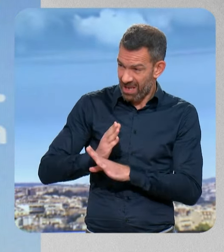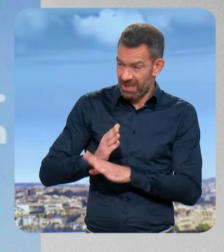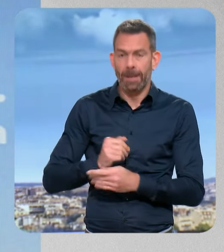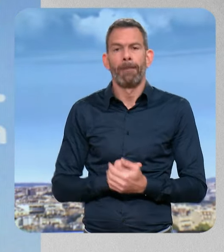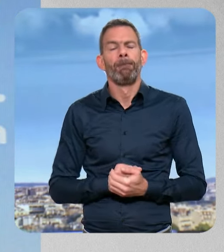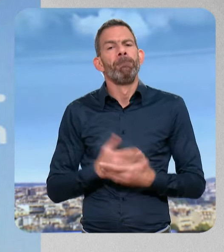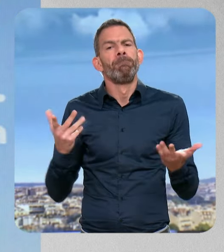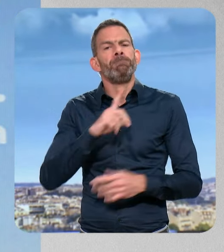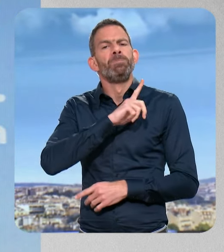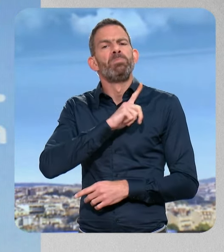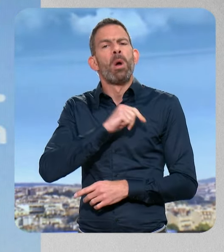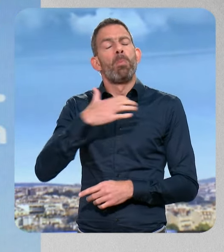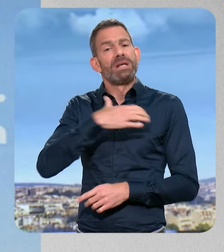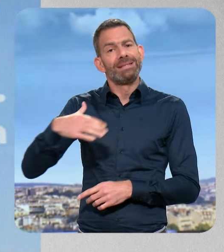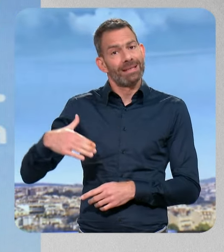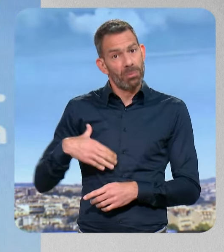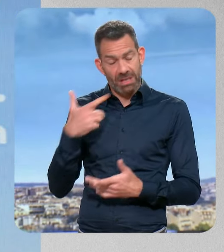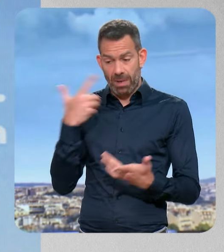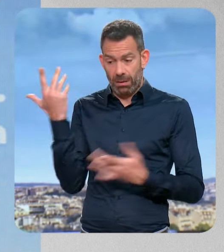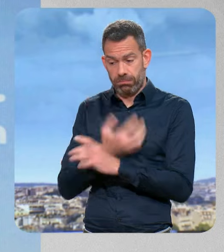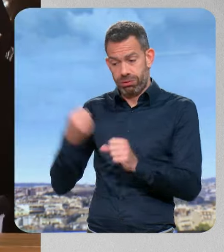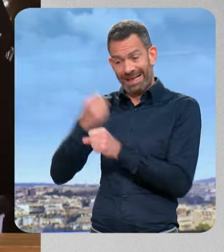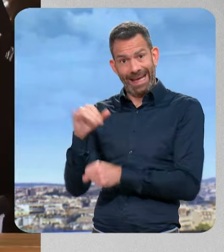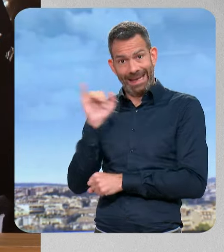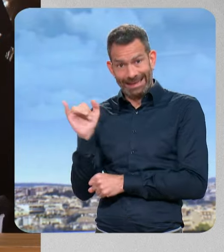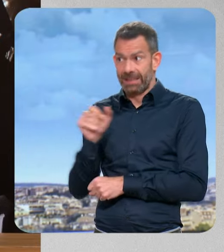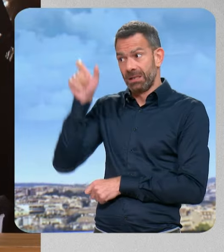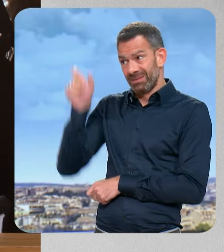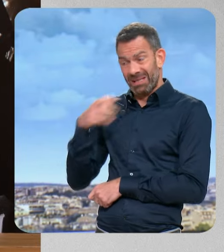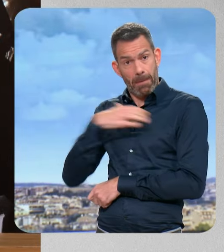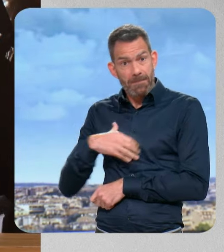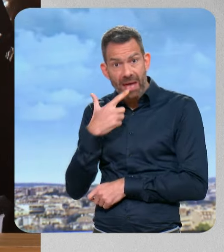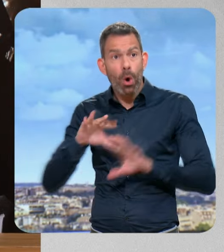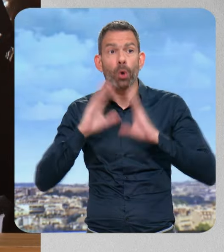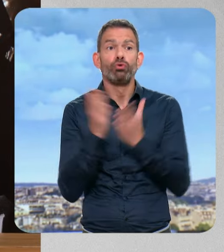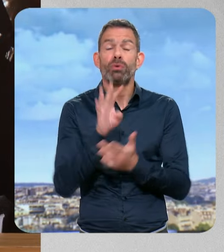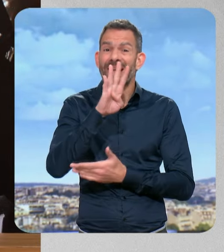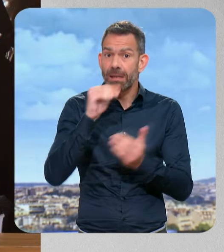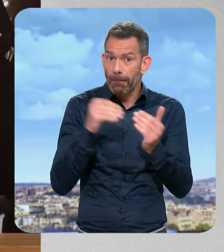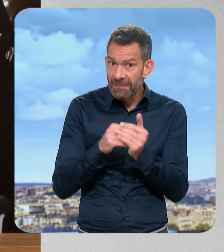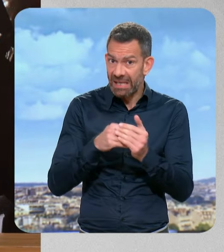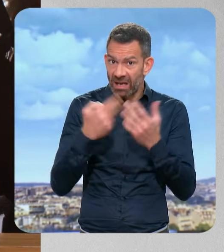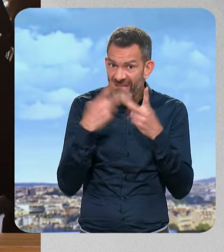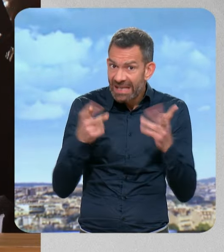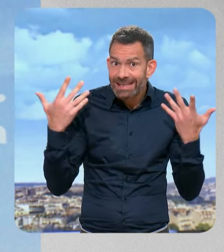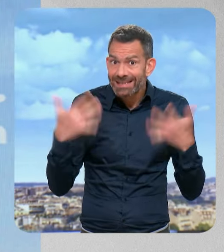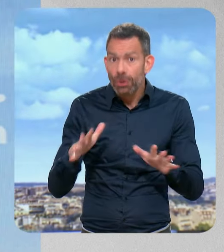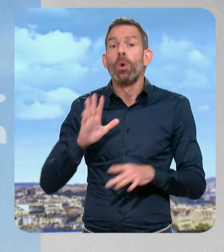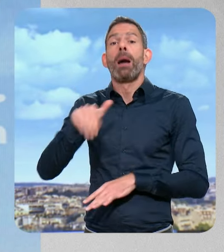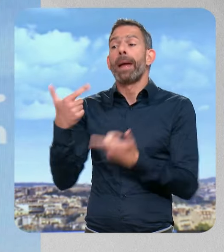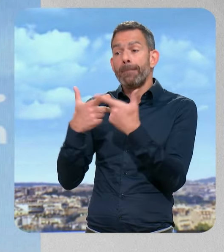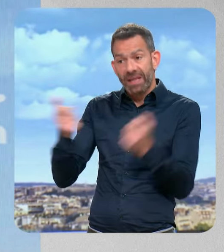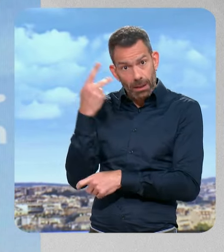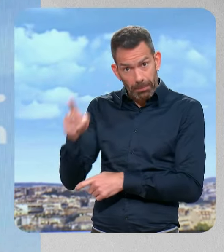La police municipale, sa création est décidée par le maire. Il n'y a que 4000 communes qui ont une police municipale en France. Ensuite, son équipement est décidé par le maire.